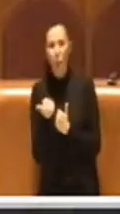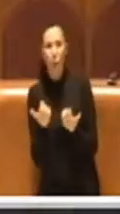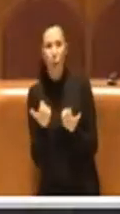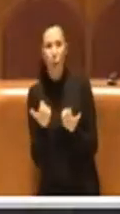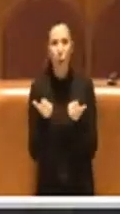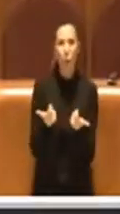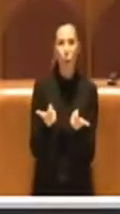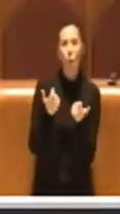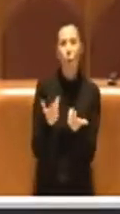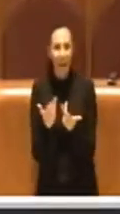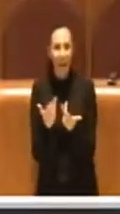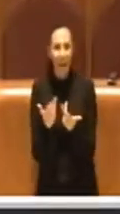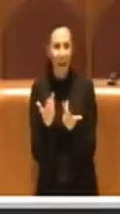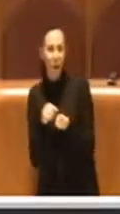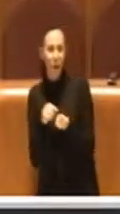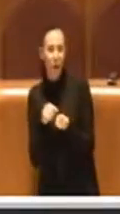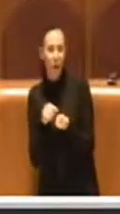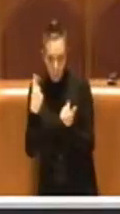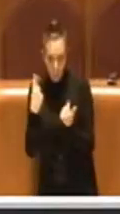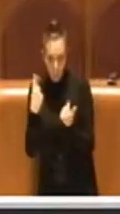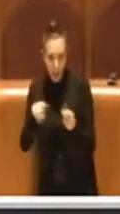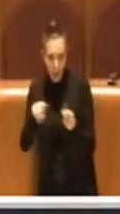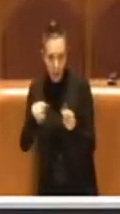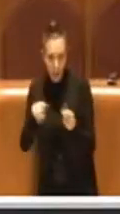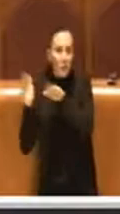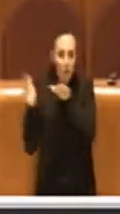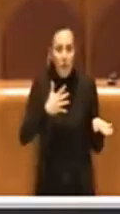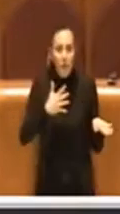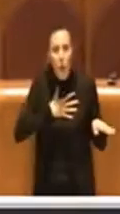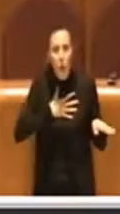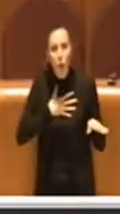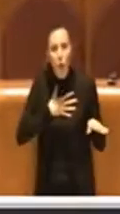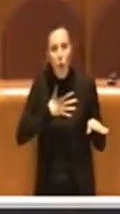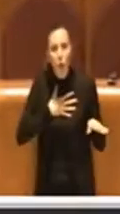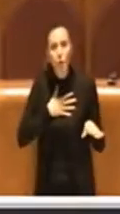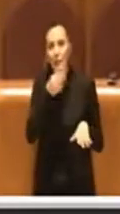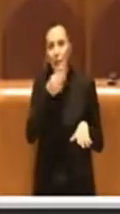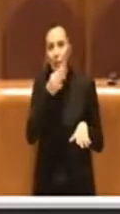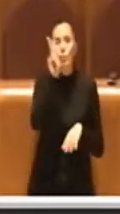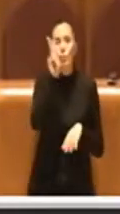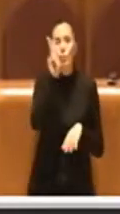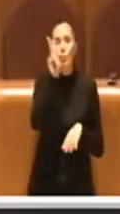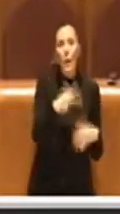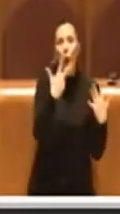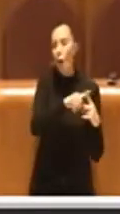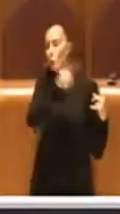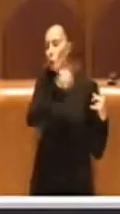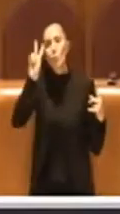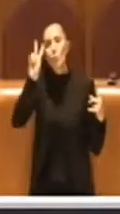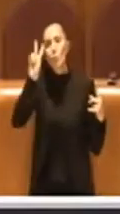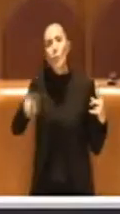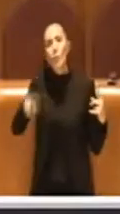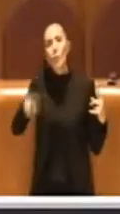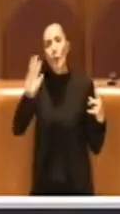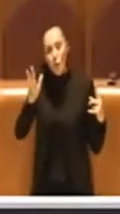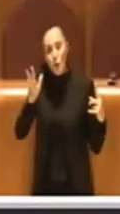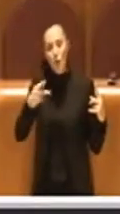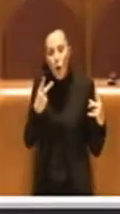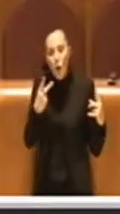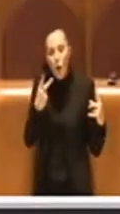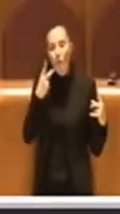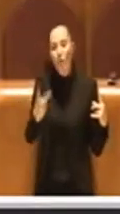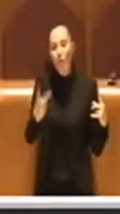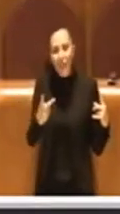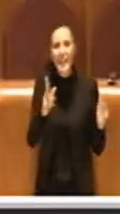e questo è anche un a nostra difesa, se vogliamo. Dal 2008 al 2015 io vedo, attraverso la